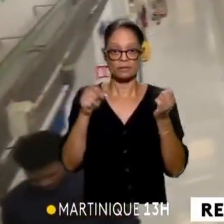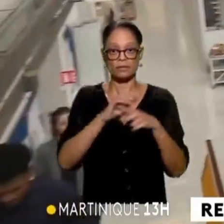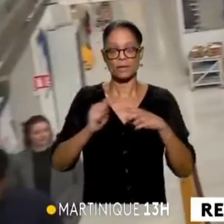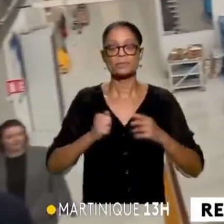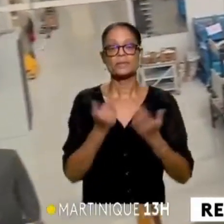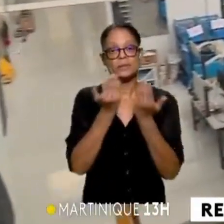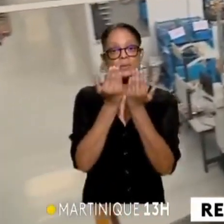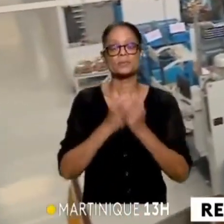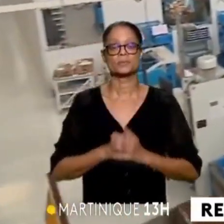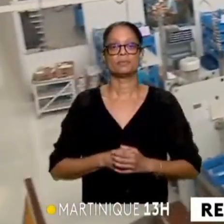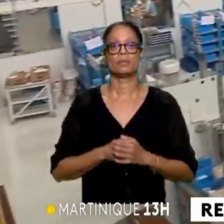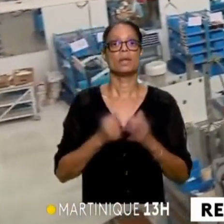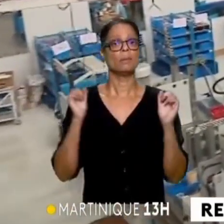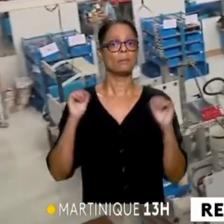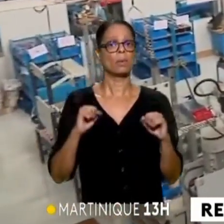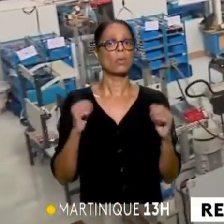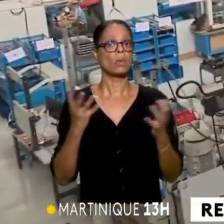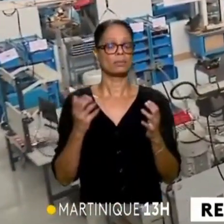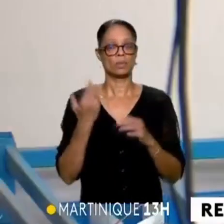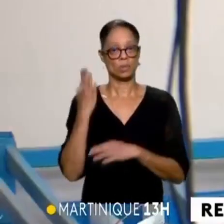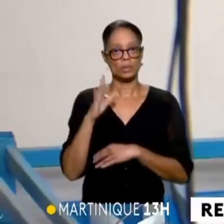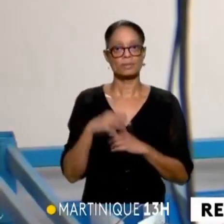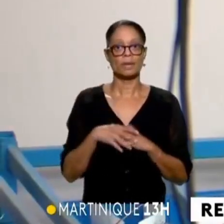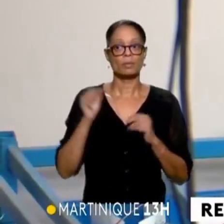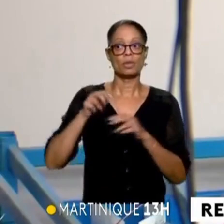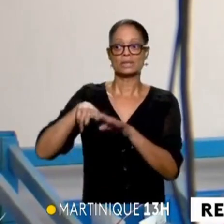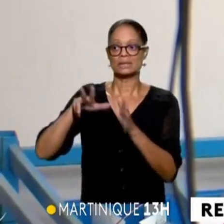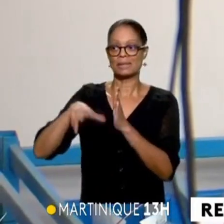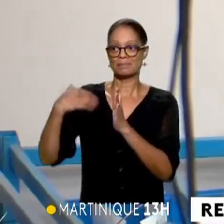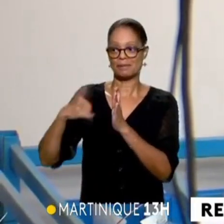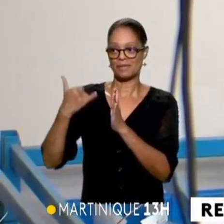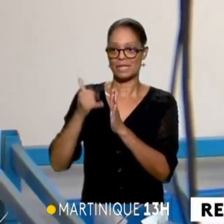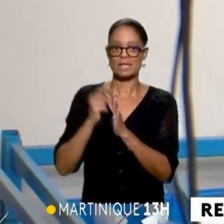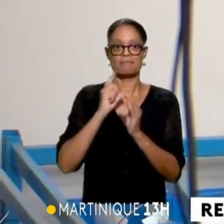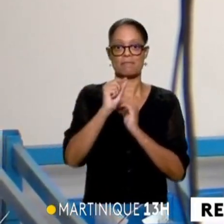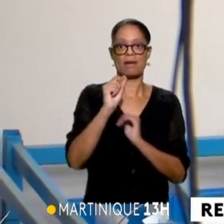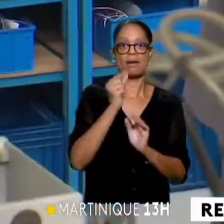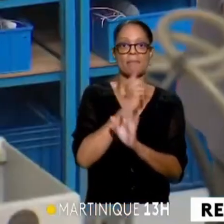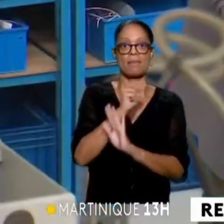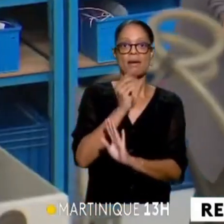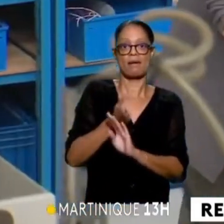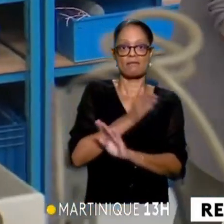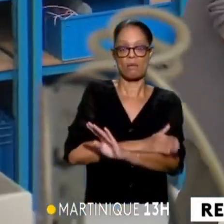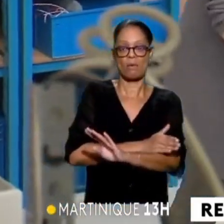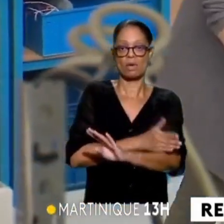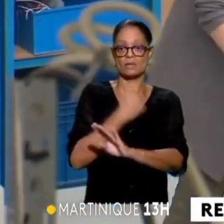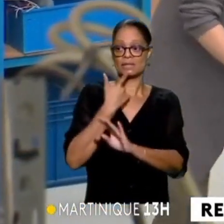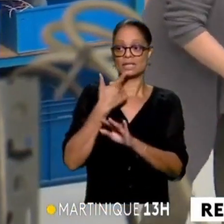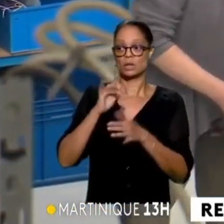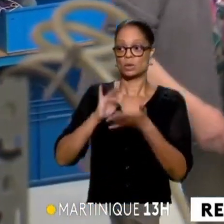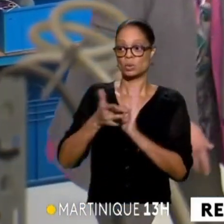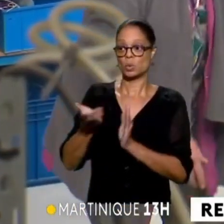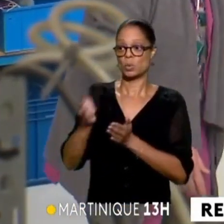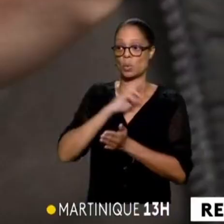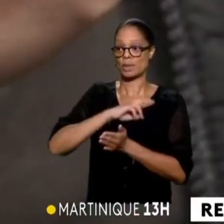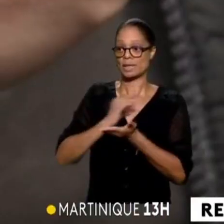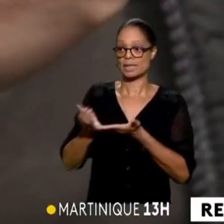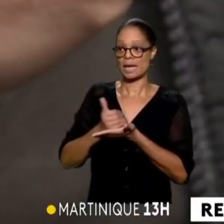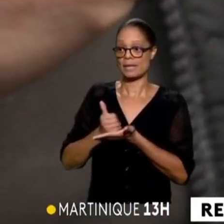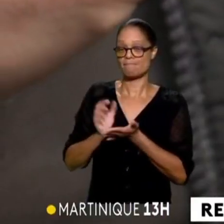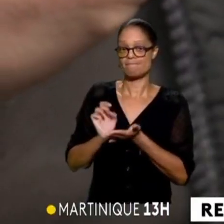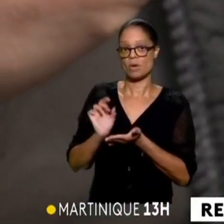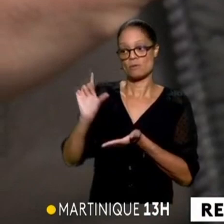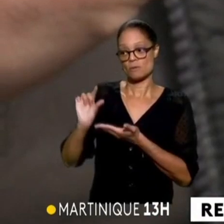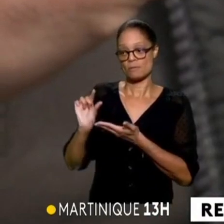possibilité, partir avant d'avoir le nombre de trimestres requis. Mais cela veut dire renoncer à une partie de sa pension. Par exemple,